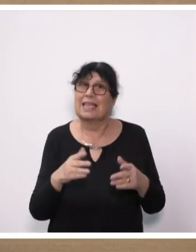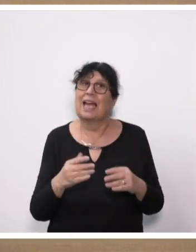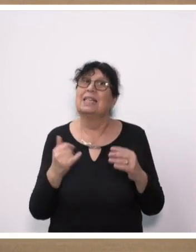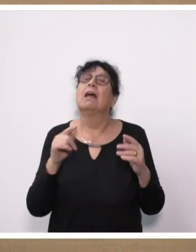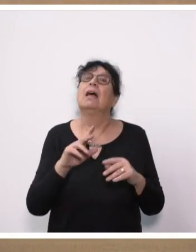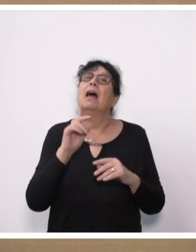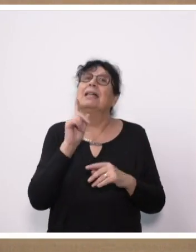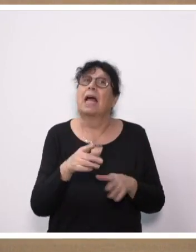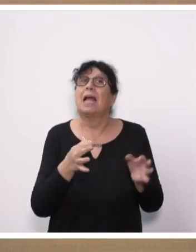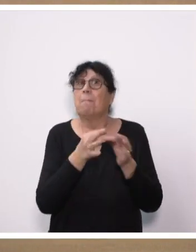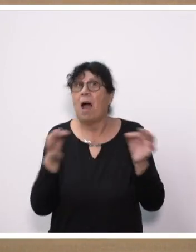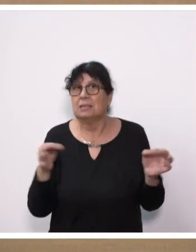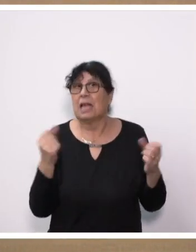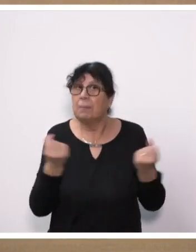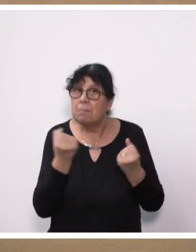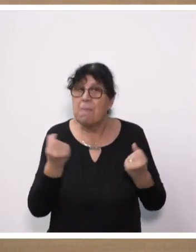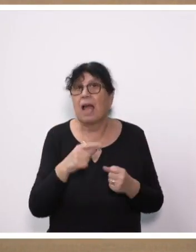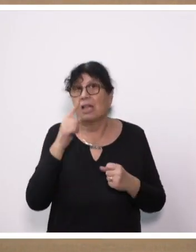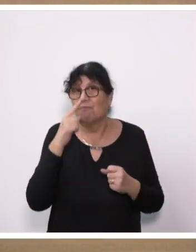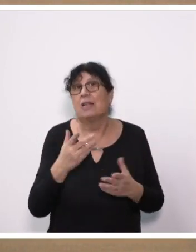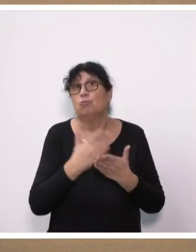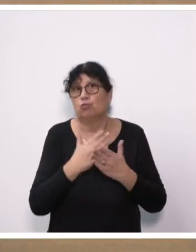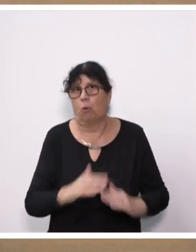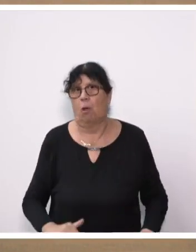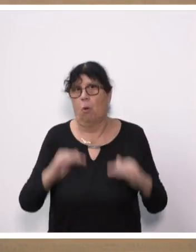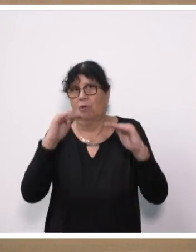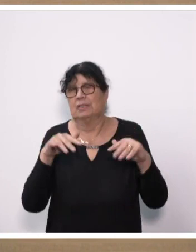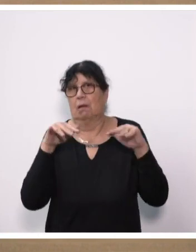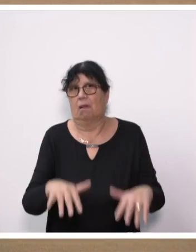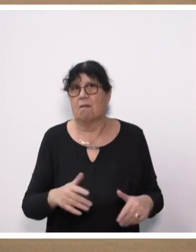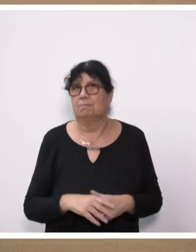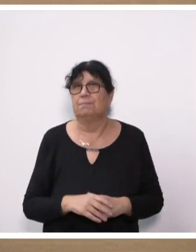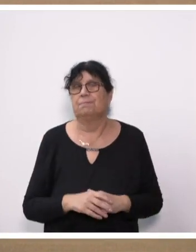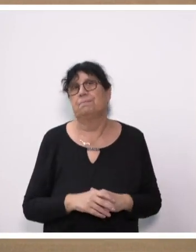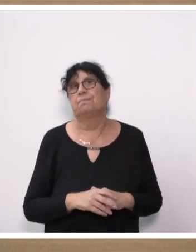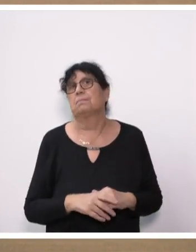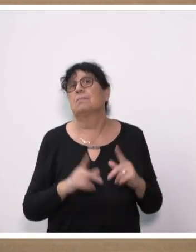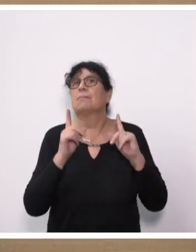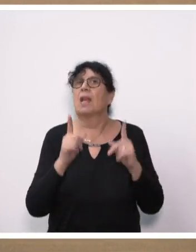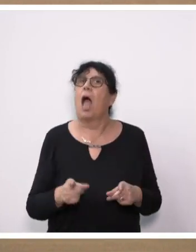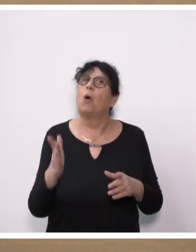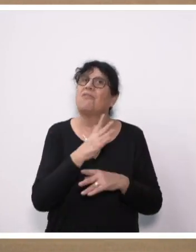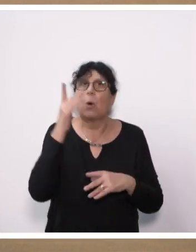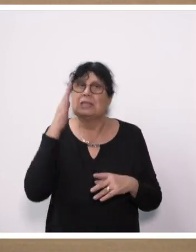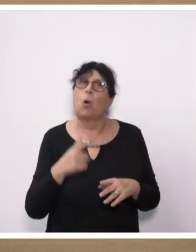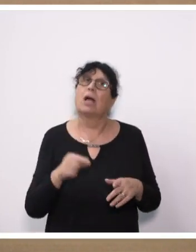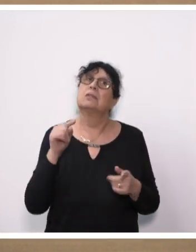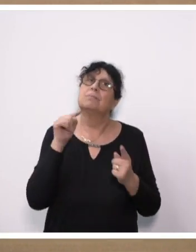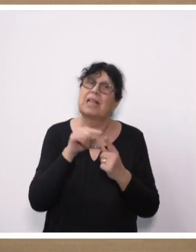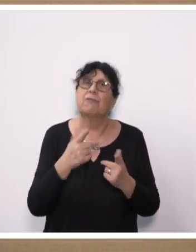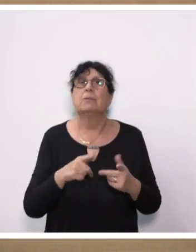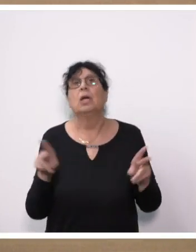Maßnahmen einzuleiten und zu ergreifen, wenn es schon zu Hochwasserszenarien gekommen ist. Wir müssen auch Vorsorge treffen, sowohl